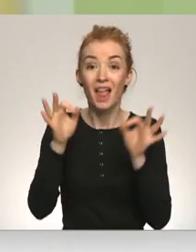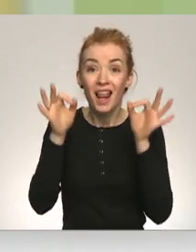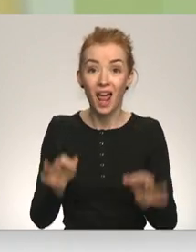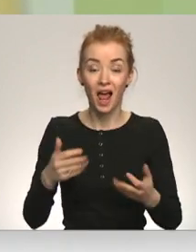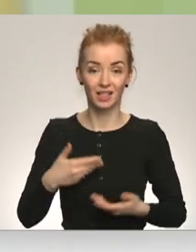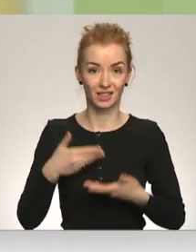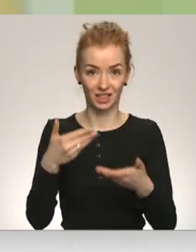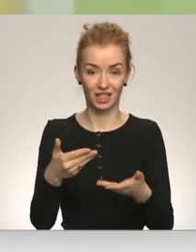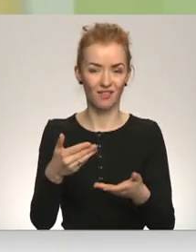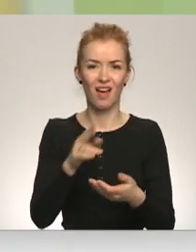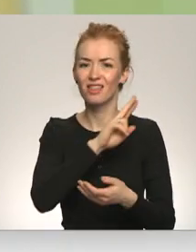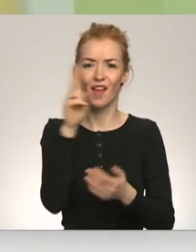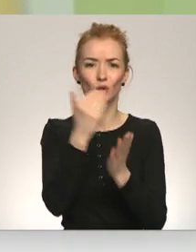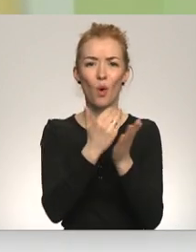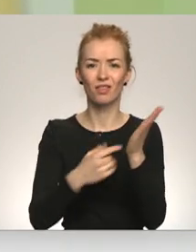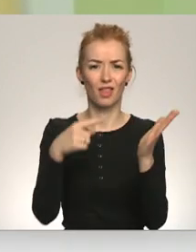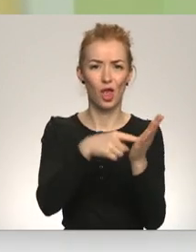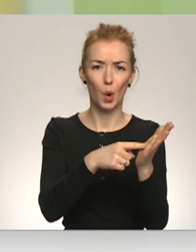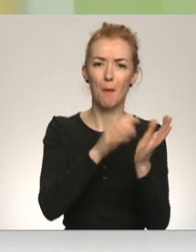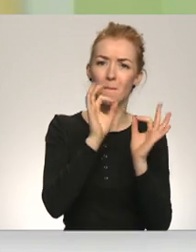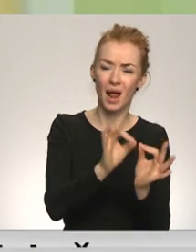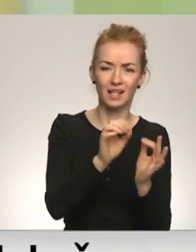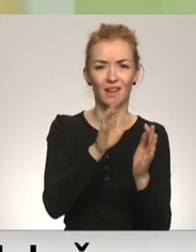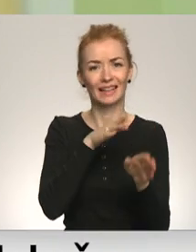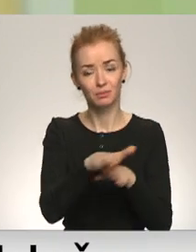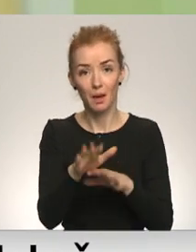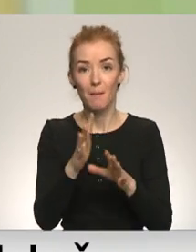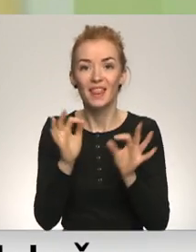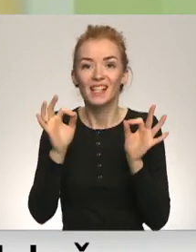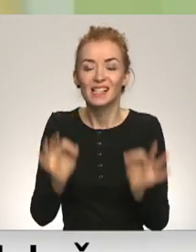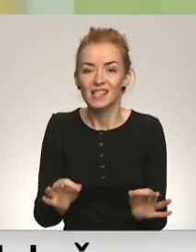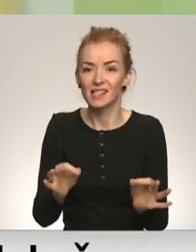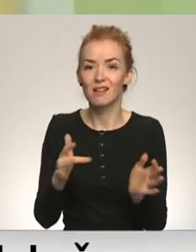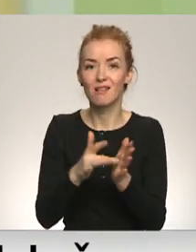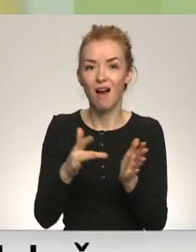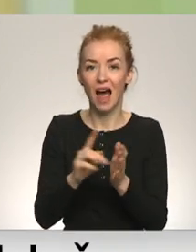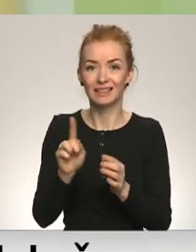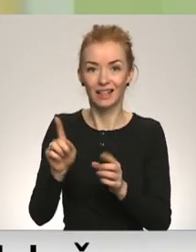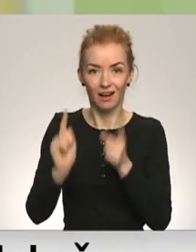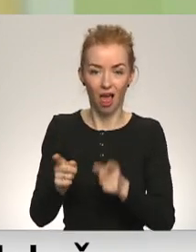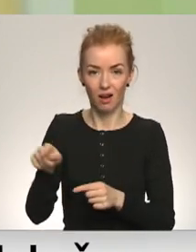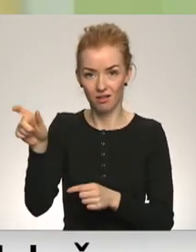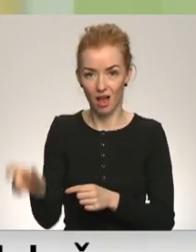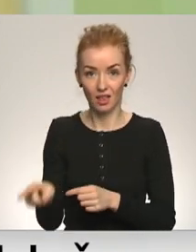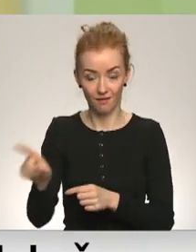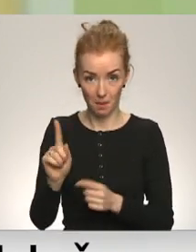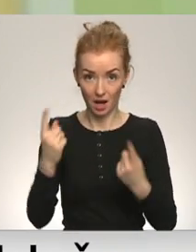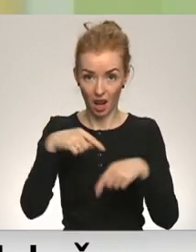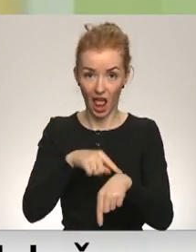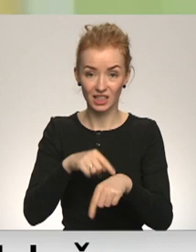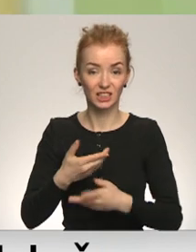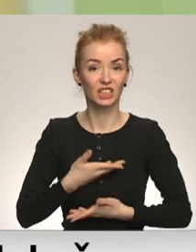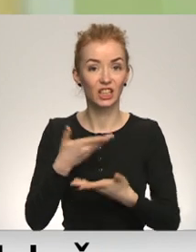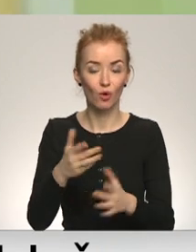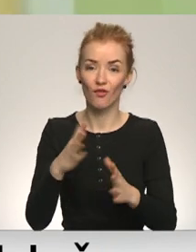Nevis to, vai mums normatīvas kārtībā, vai viss ir pareizi, bet kāda dīsta ir no tā cilvēka viedokļa, vai tiešām viņam ir laiks dzīvot, vai